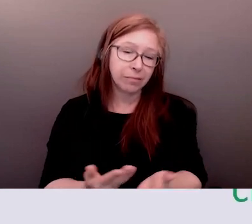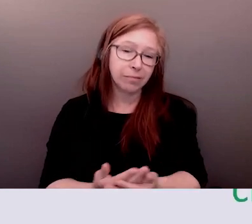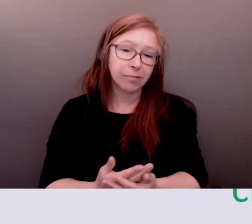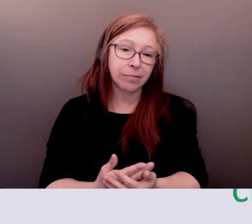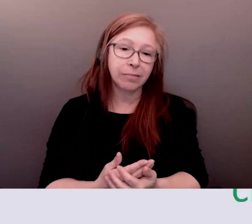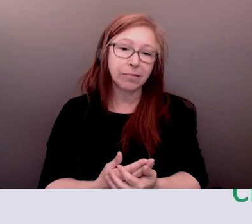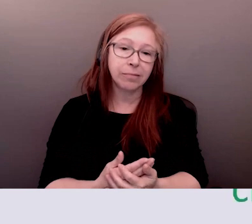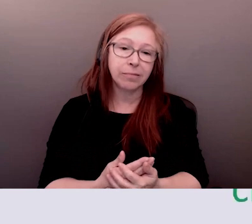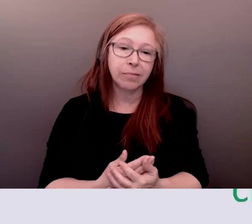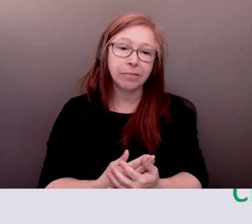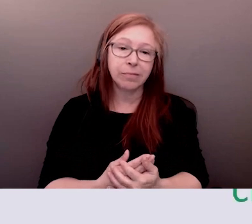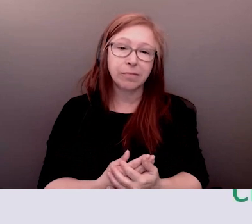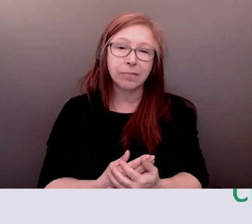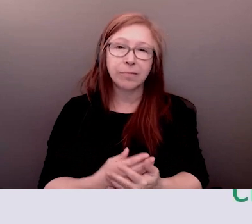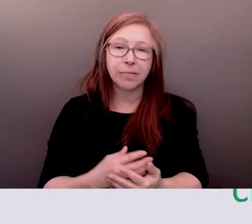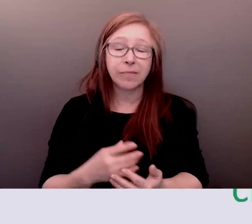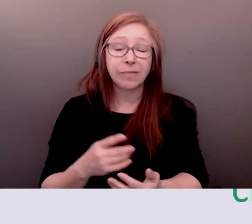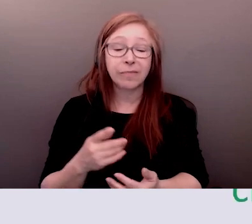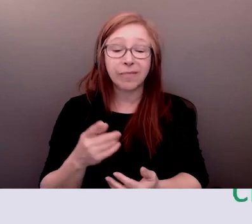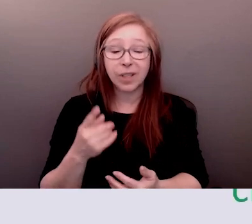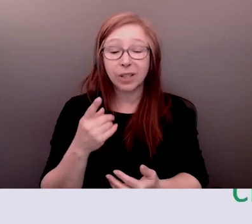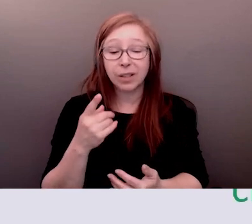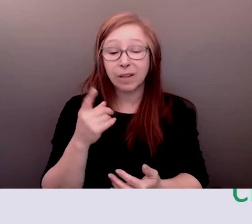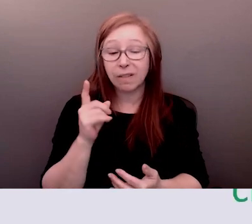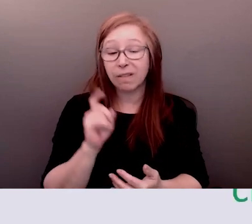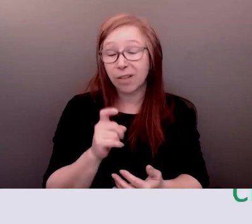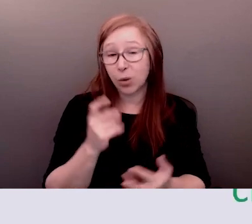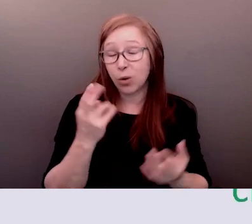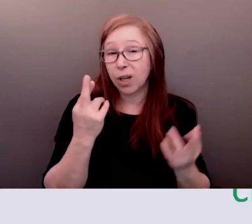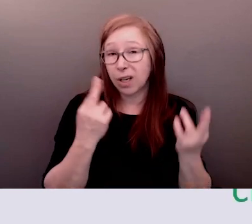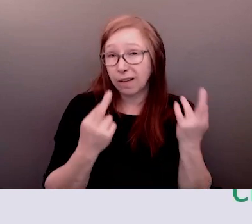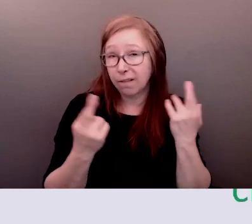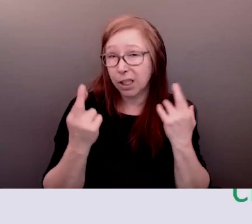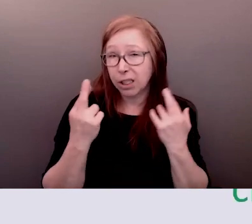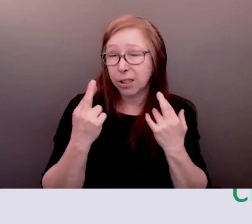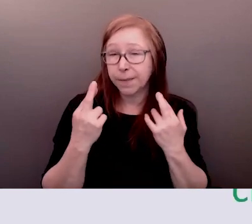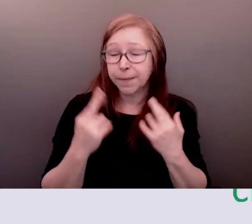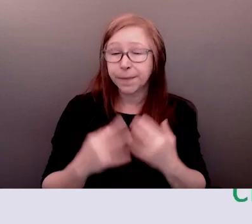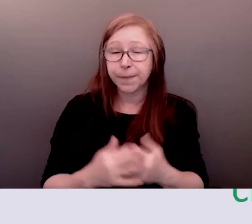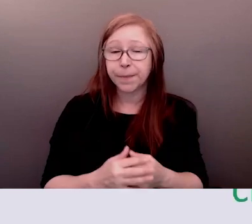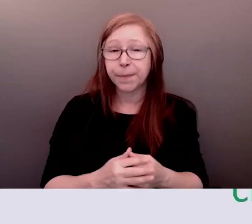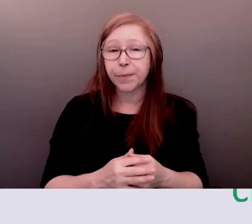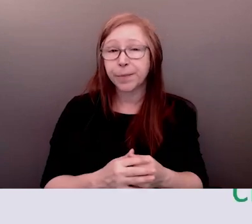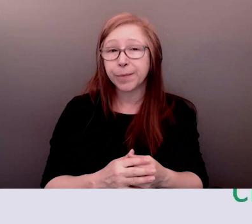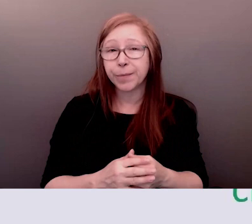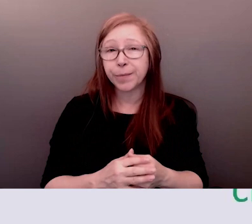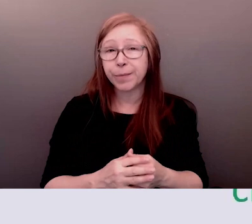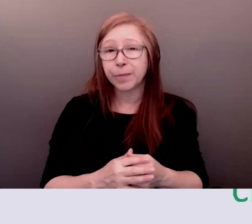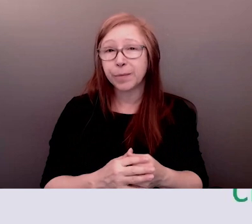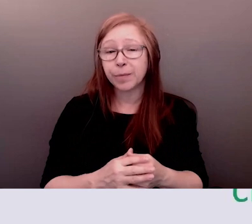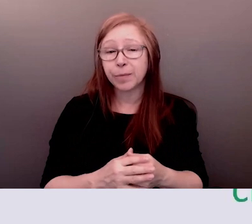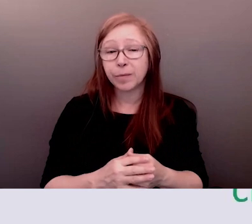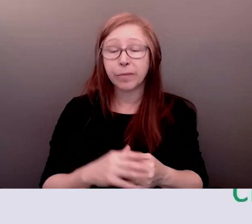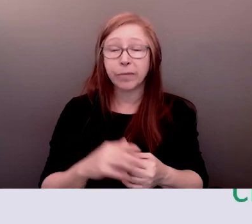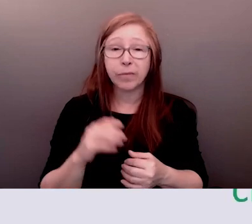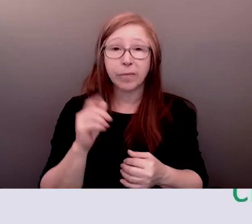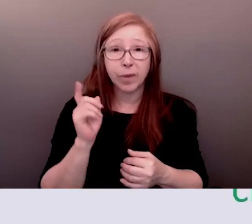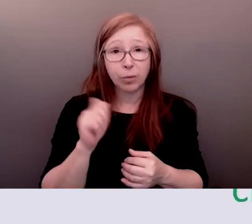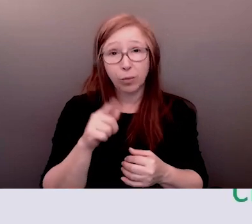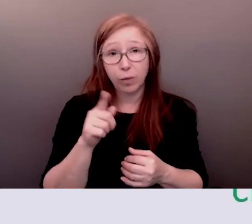liées à révers de cette médaille et vous pensez à se sentir mal à l'aise